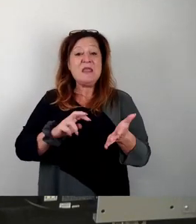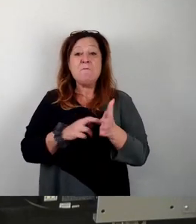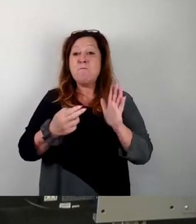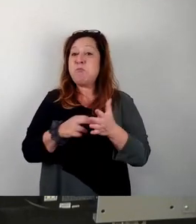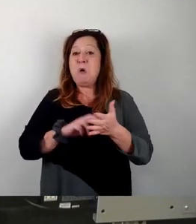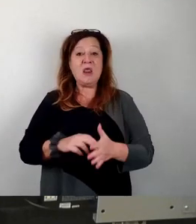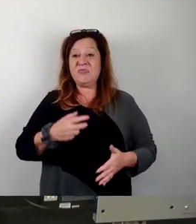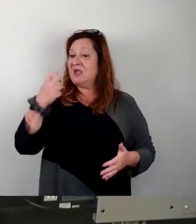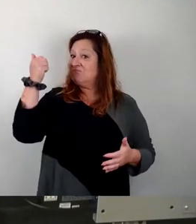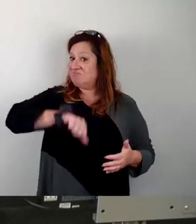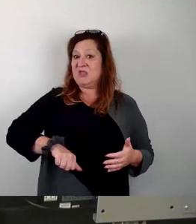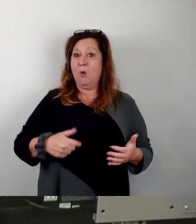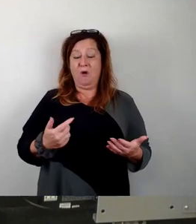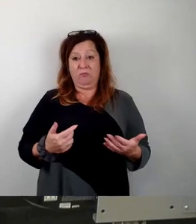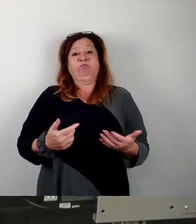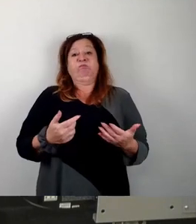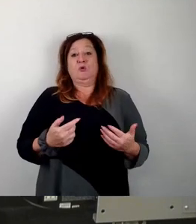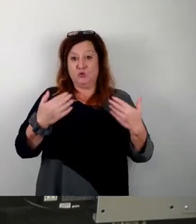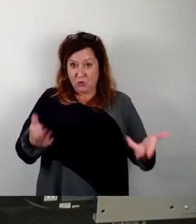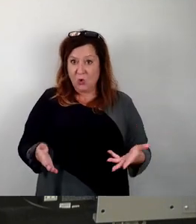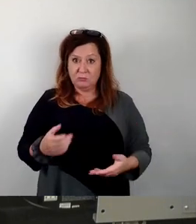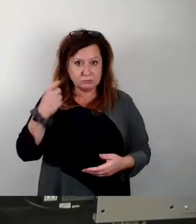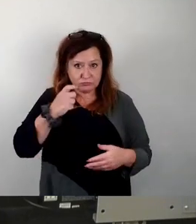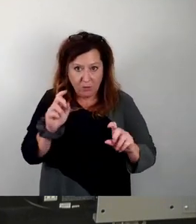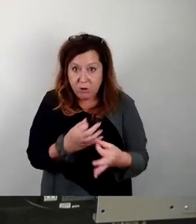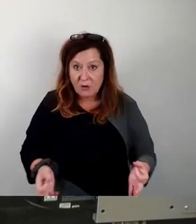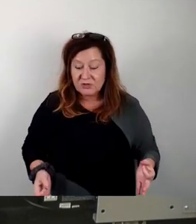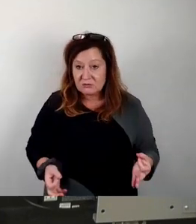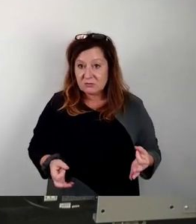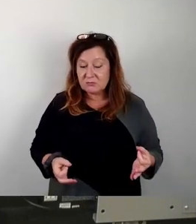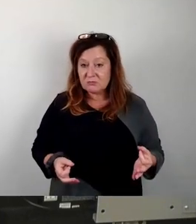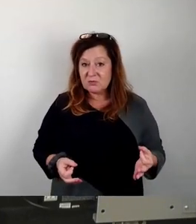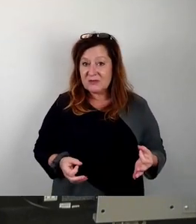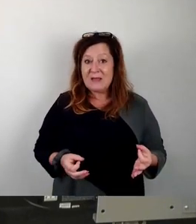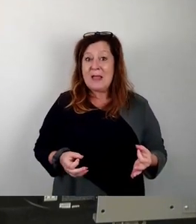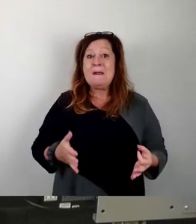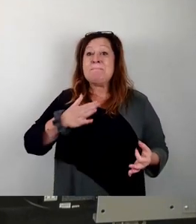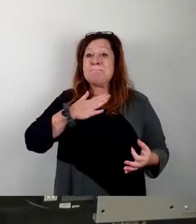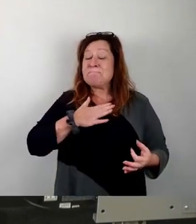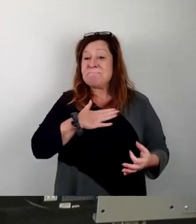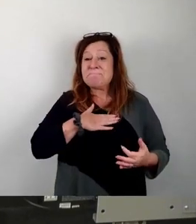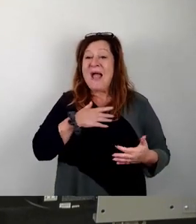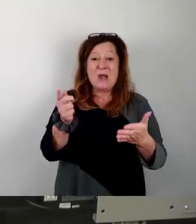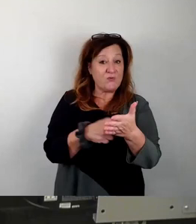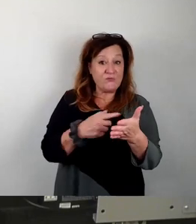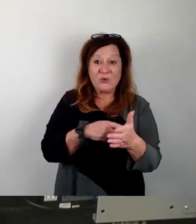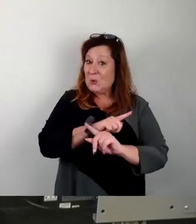nicht wundern. Deswegen meine Forderung, nicht bloß meine Bitte, meine Forderung, stimmen Sie